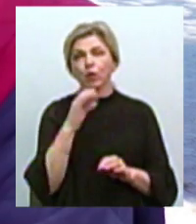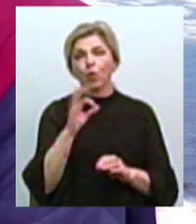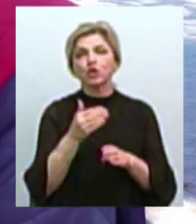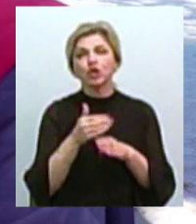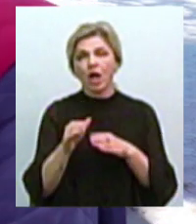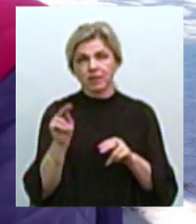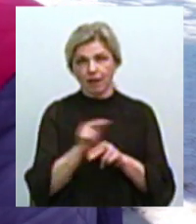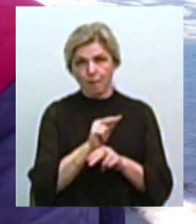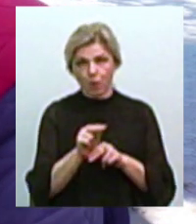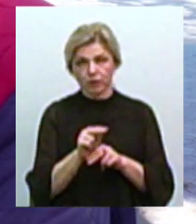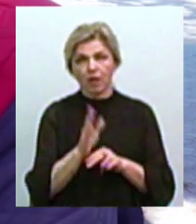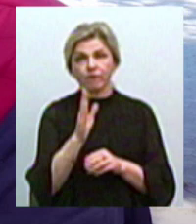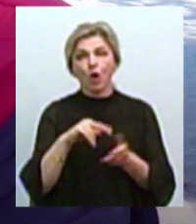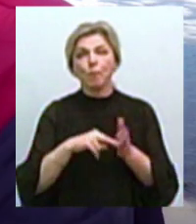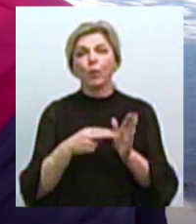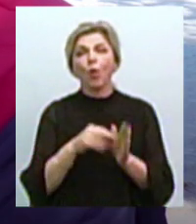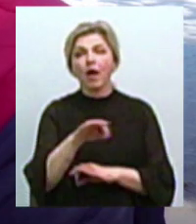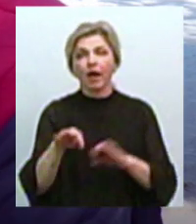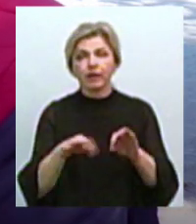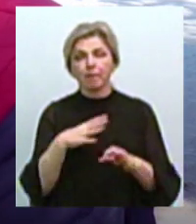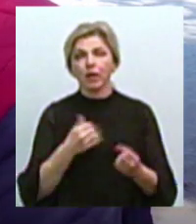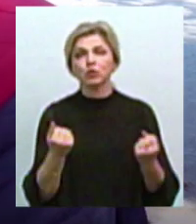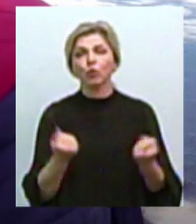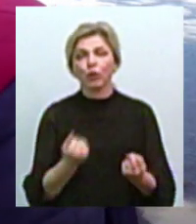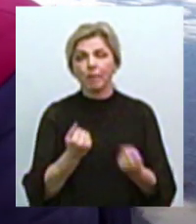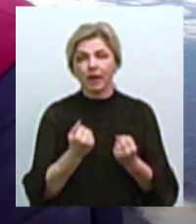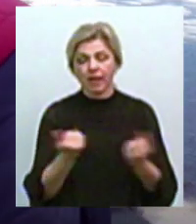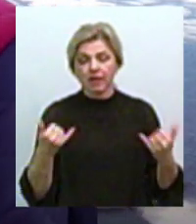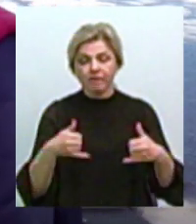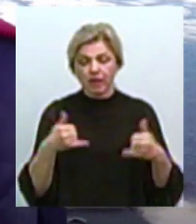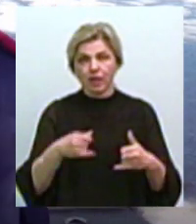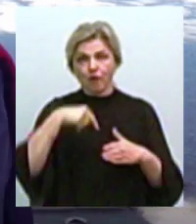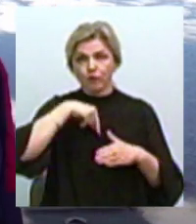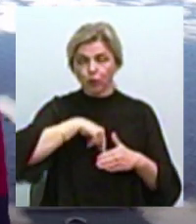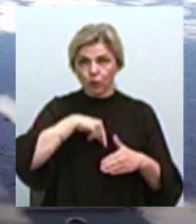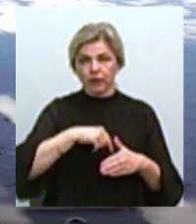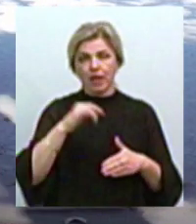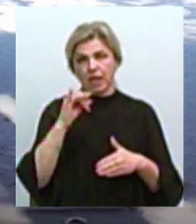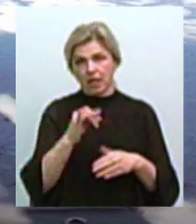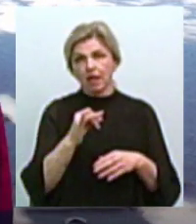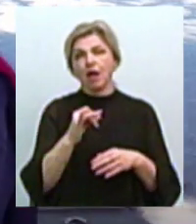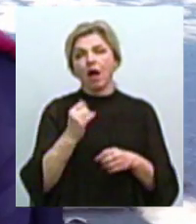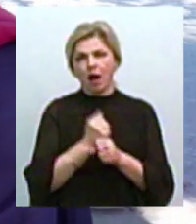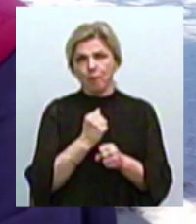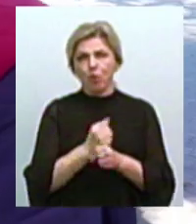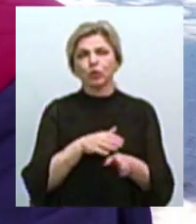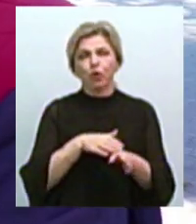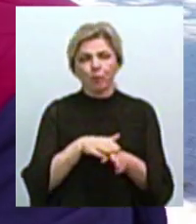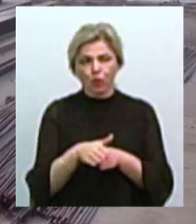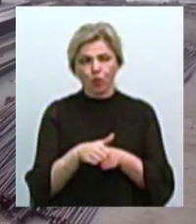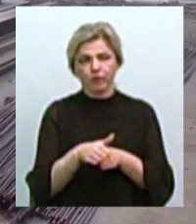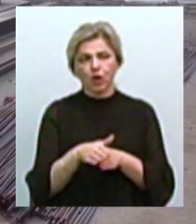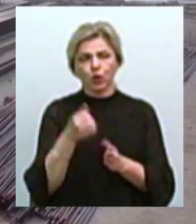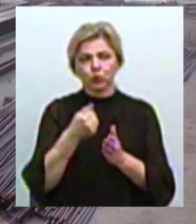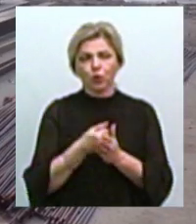У проєкті було зміцнення фундаменту ззовні та середини. Тобто роботи передбачались, повністю прокопувалися